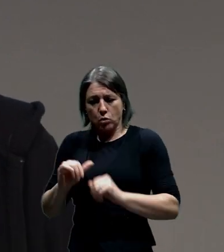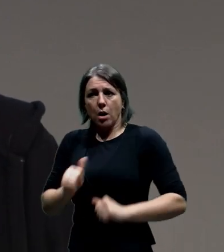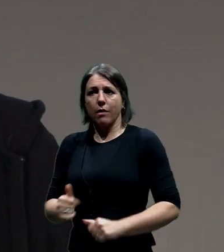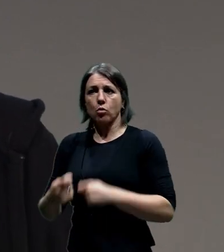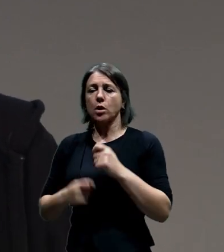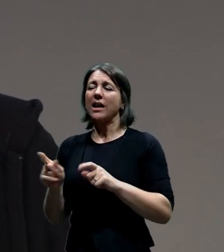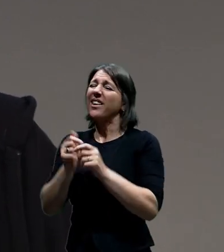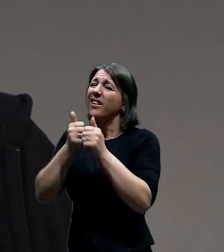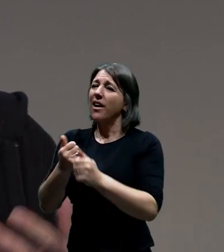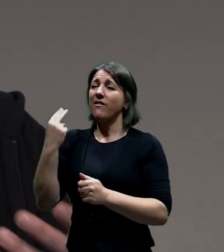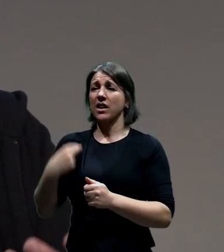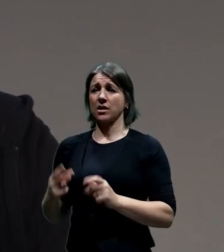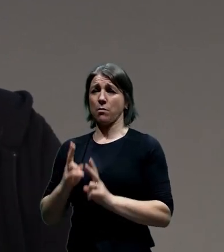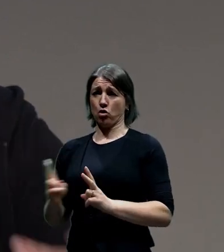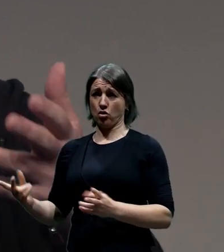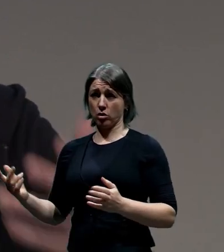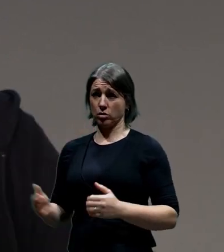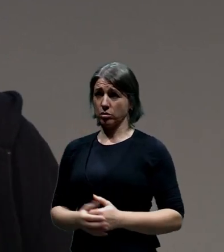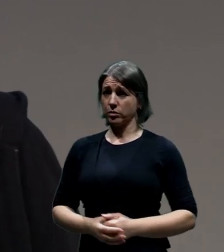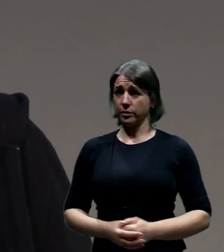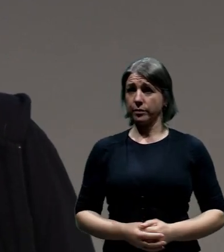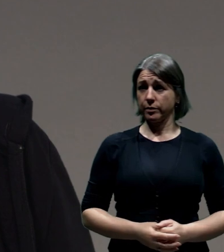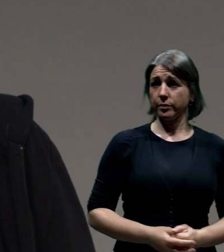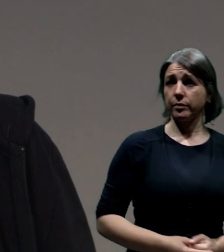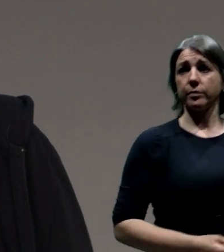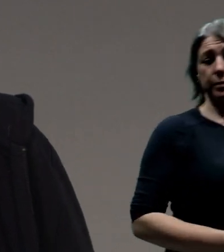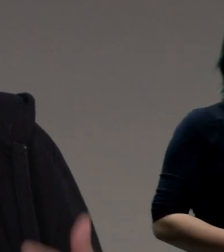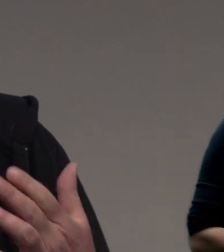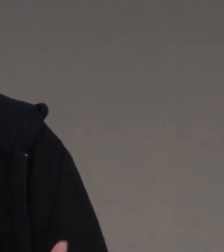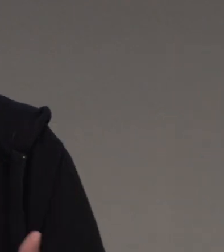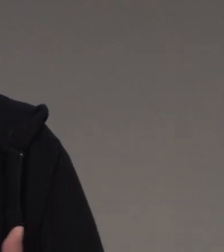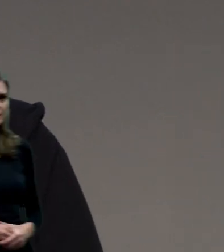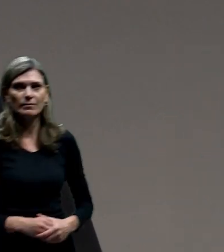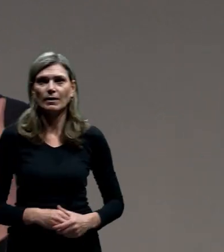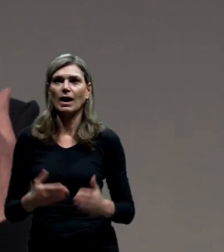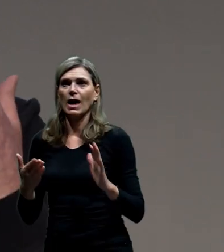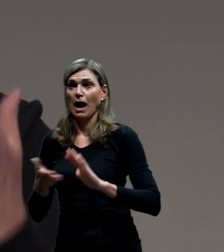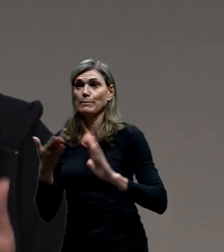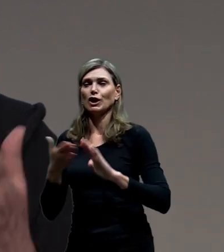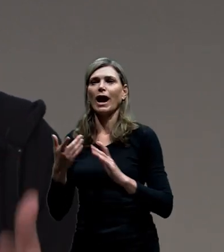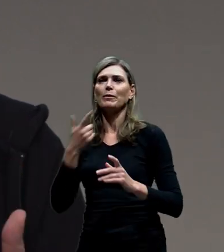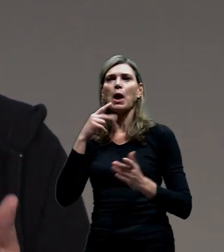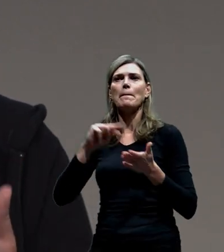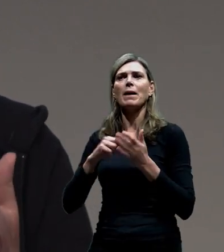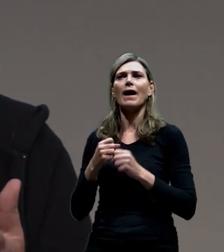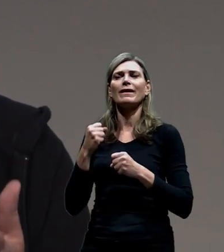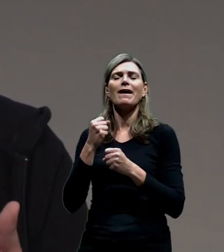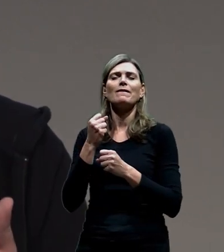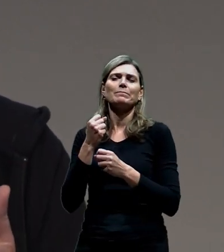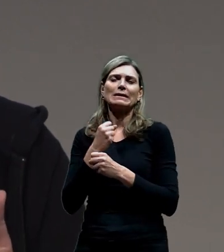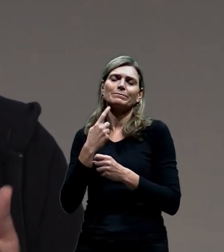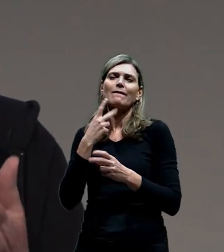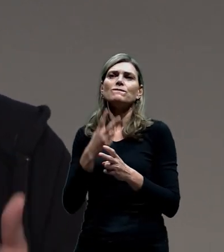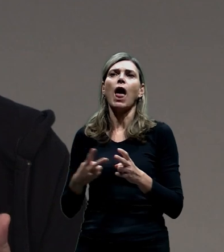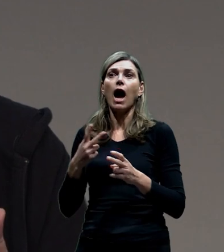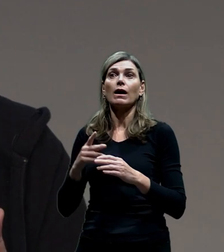jo. To je třeba, já jsem ještě nezmínil tu železnici, která třeba povede pod městem, protože těch témat toho dopravního řešení